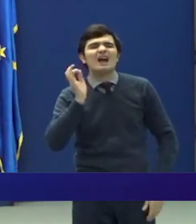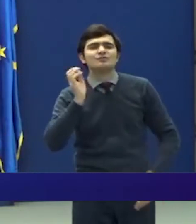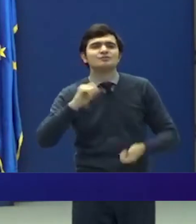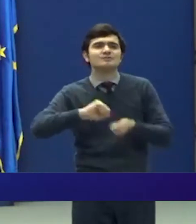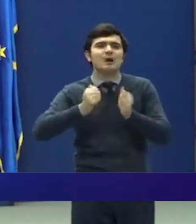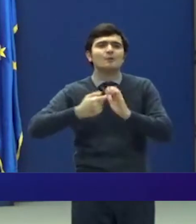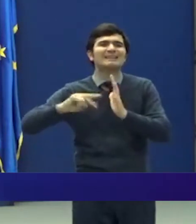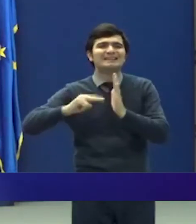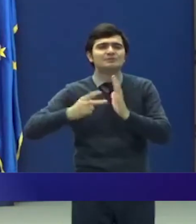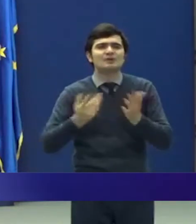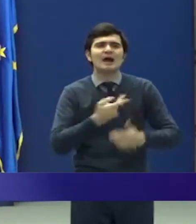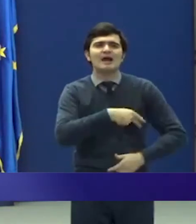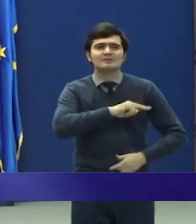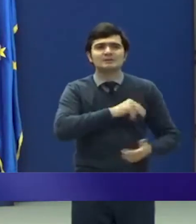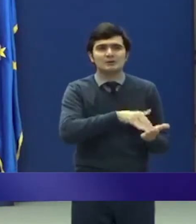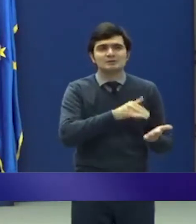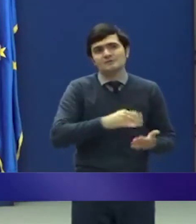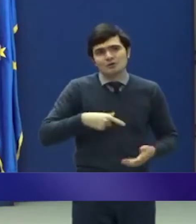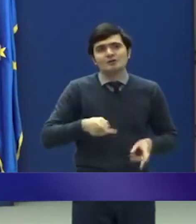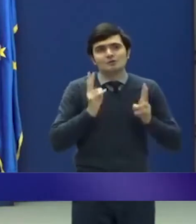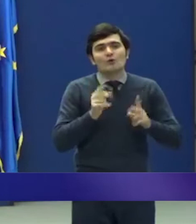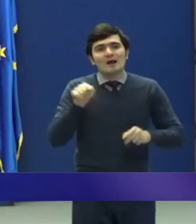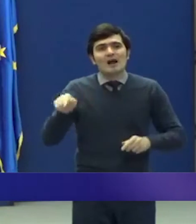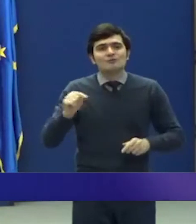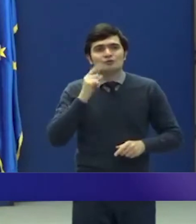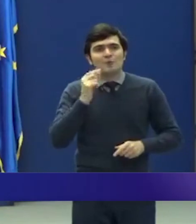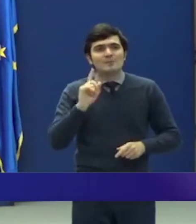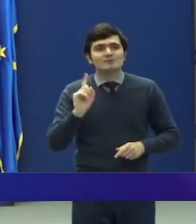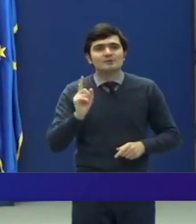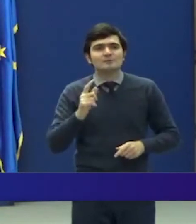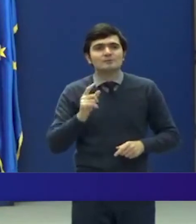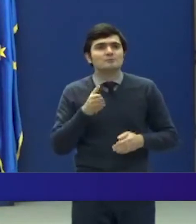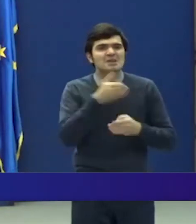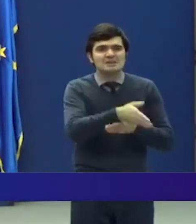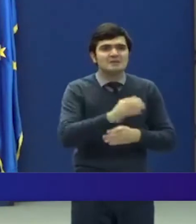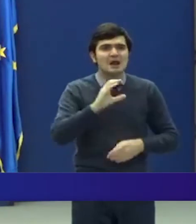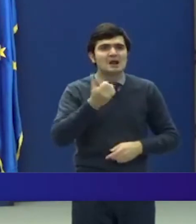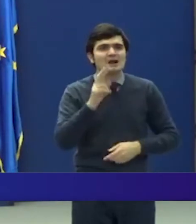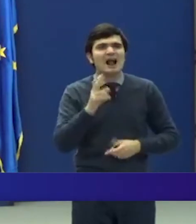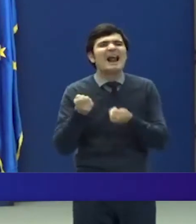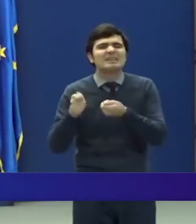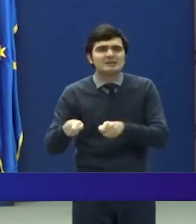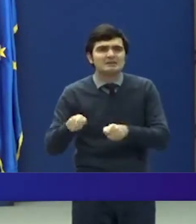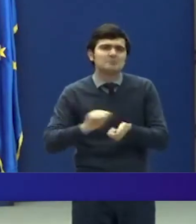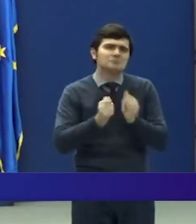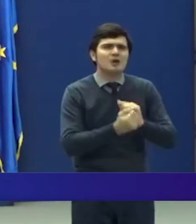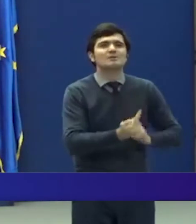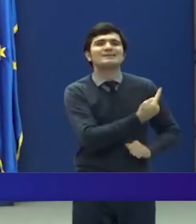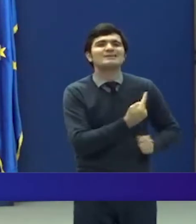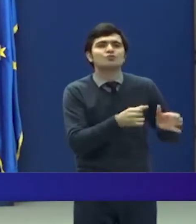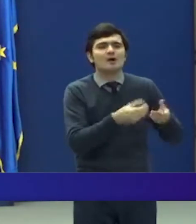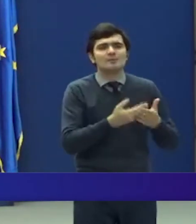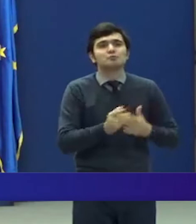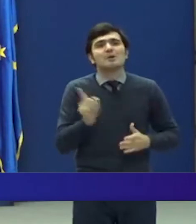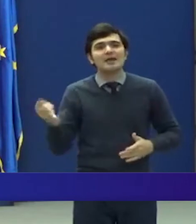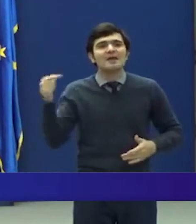asemenea servicii și este normal ca aceștia să nu intre într-o perioadă de carantină sau izolare, având vedere că vin